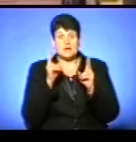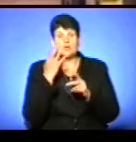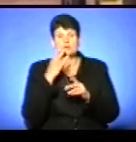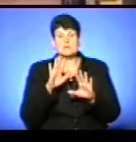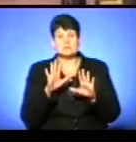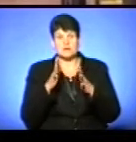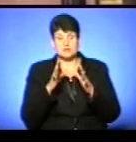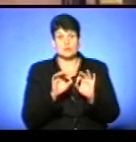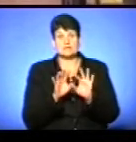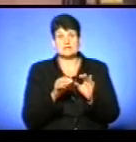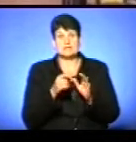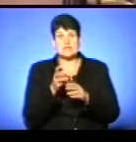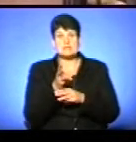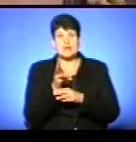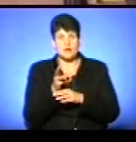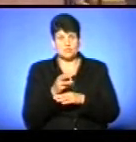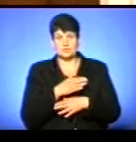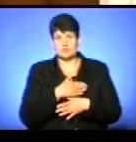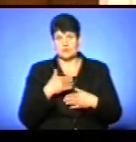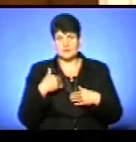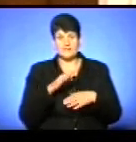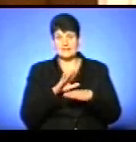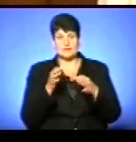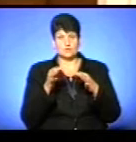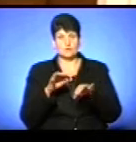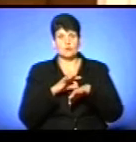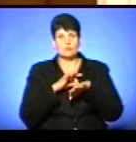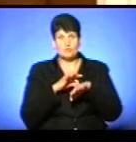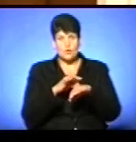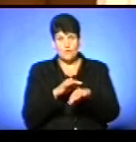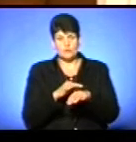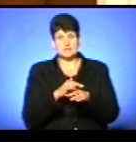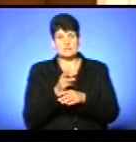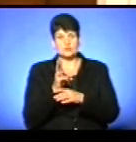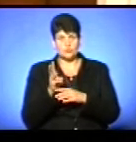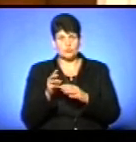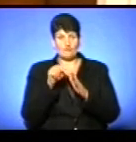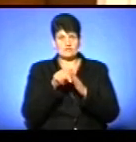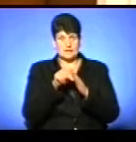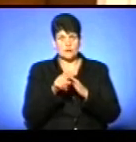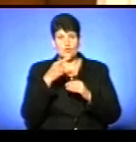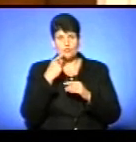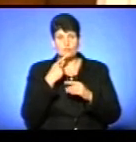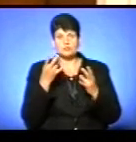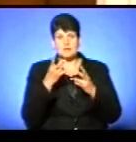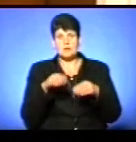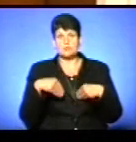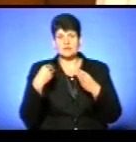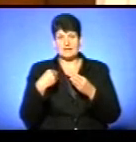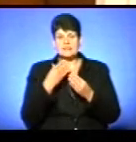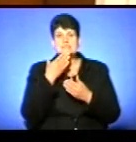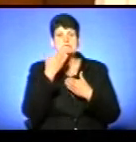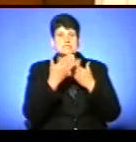Коментувати на камеру відмовився, а також не дозволив проводити зйомки усередині. Каже, йому треба подавати запит у Київ.